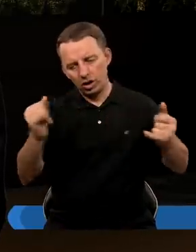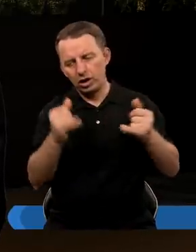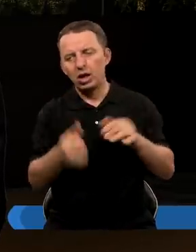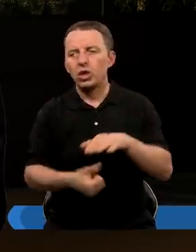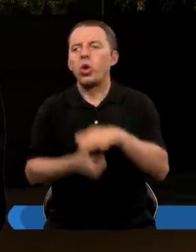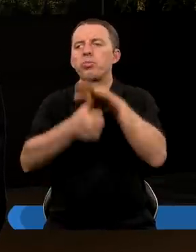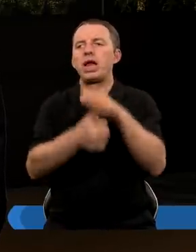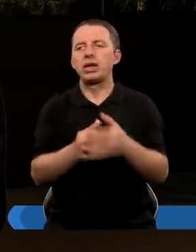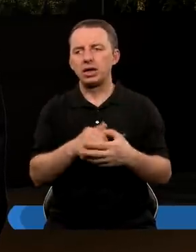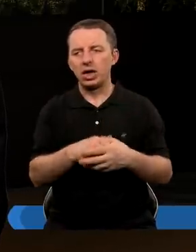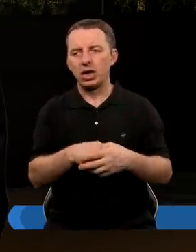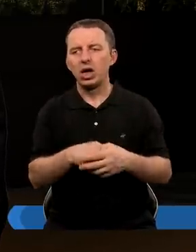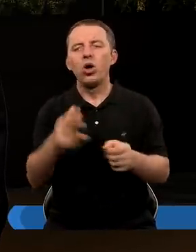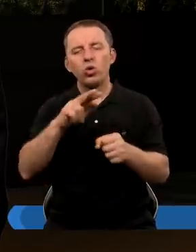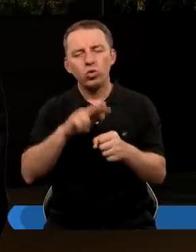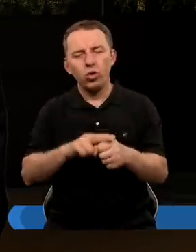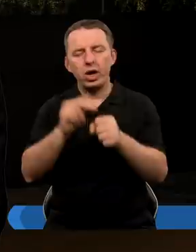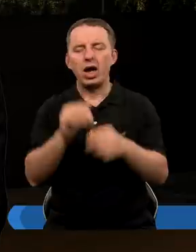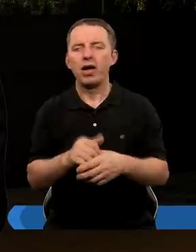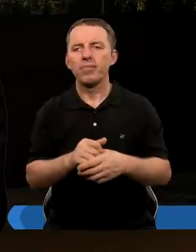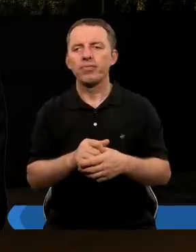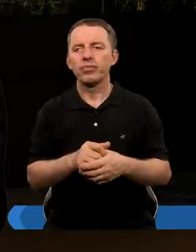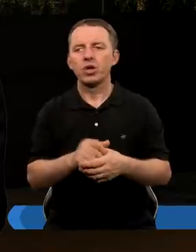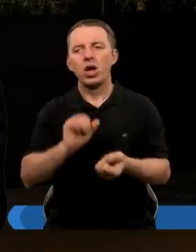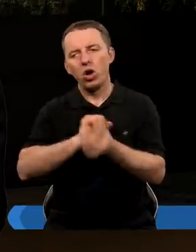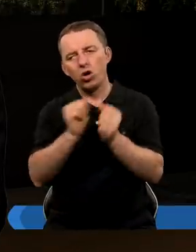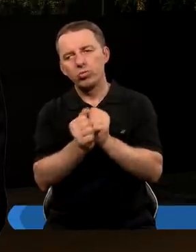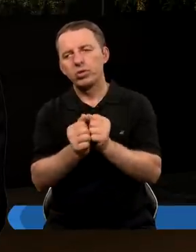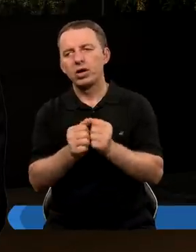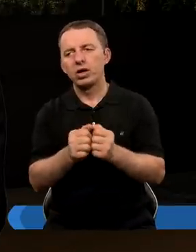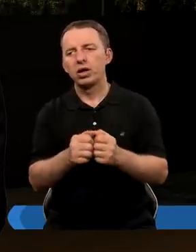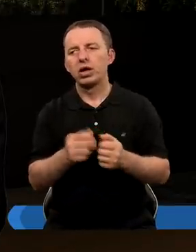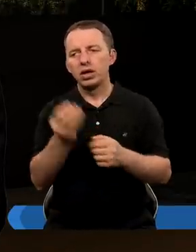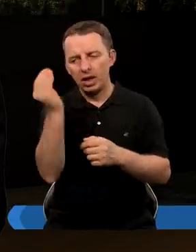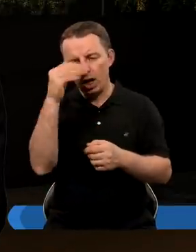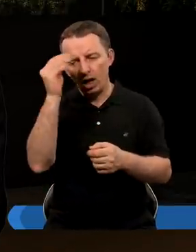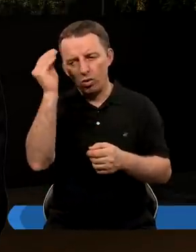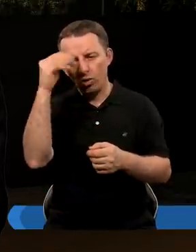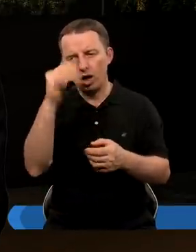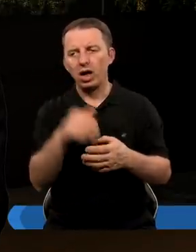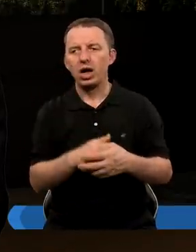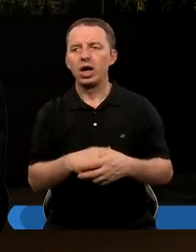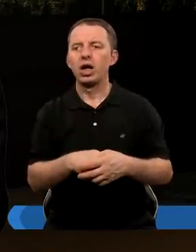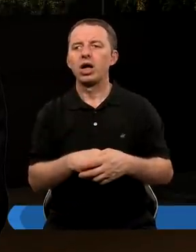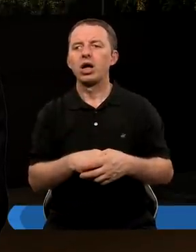denominacji, które, no choćby właśnie nauka o